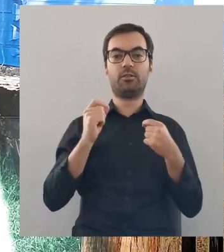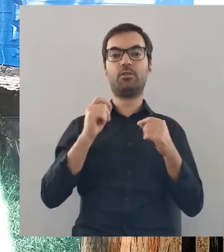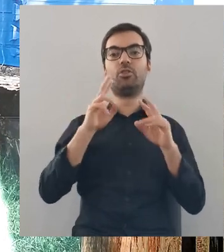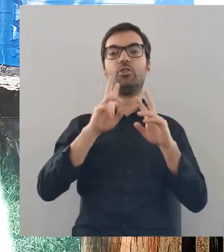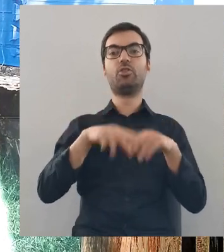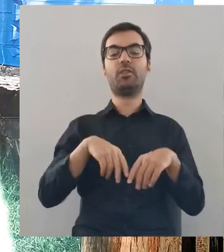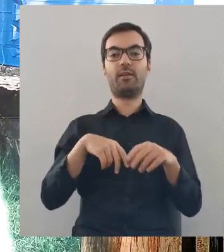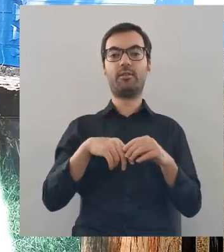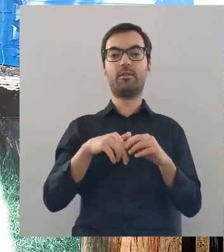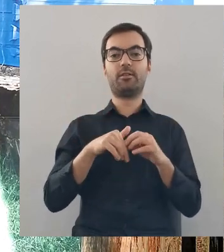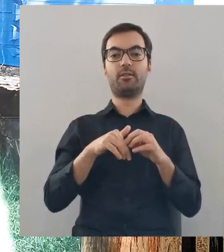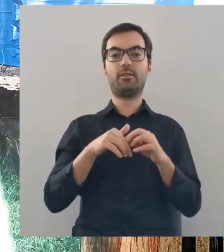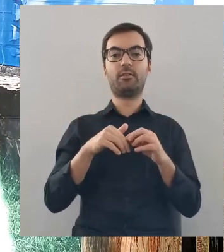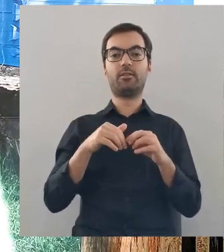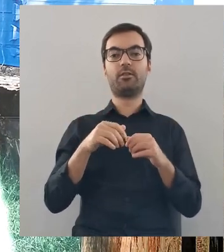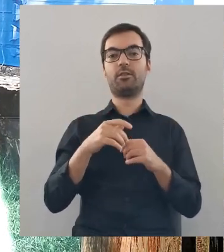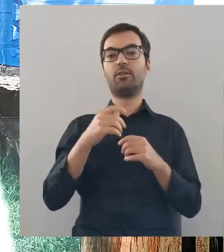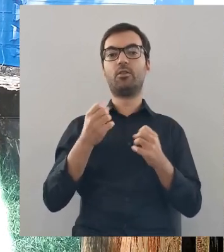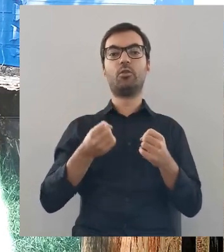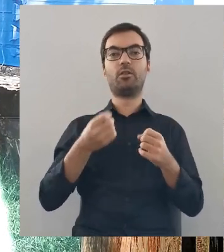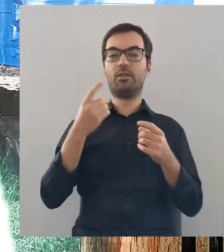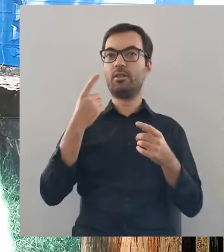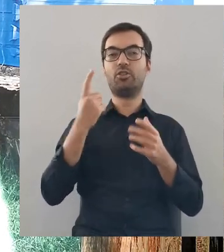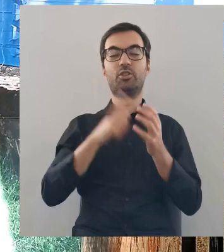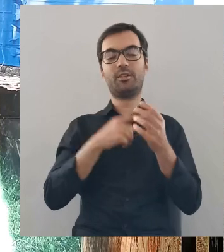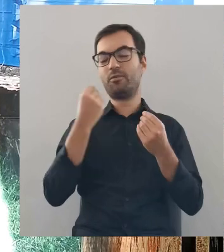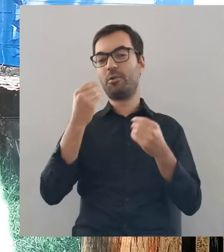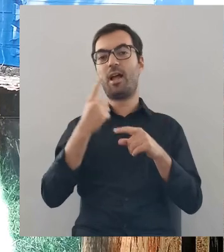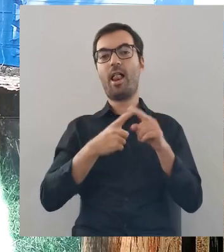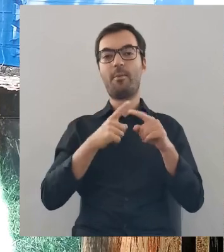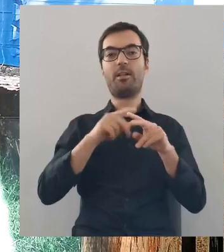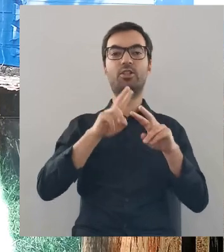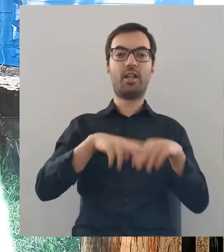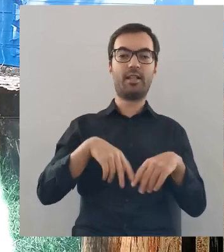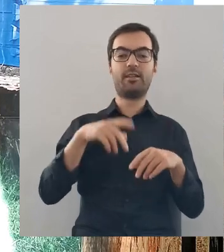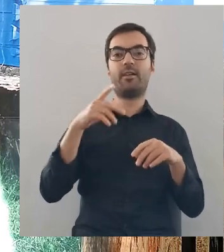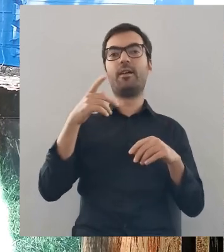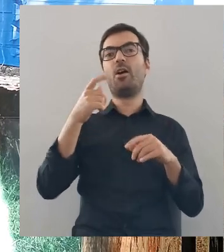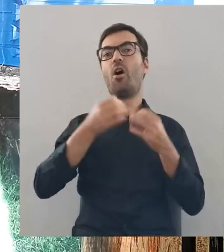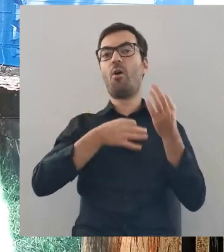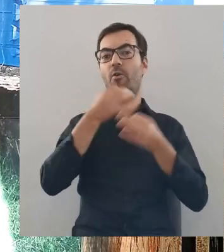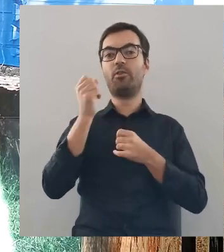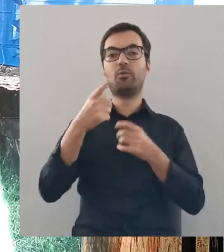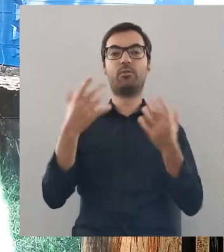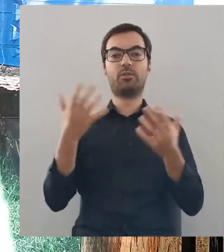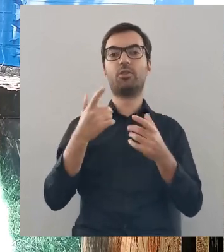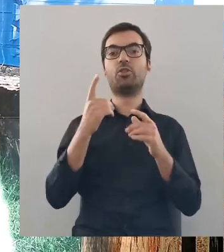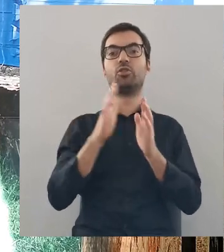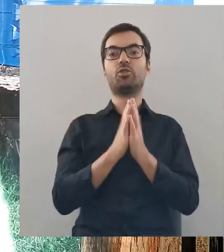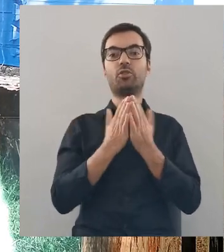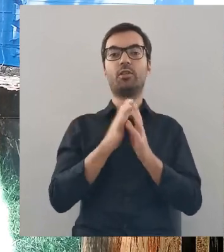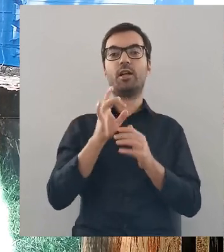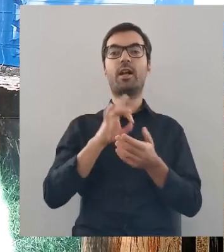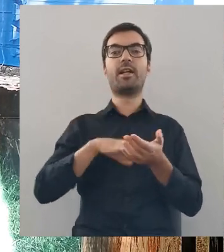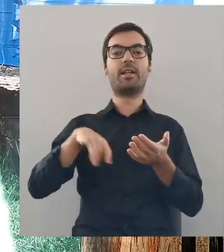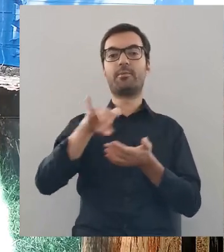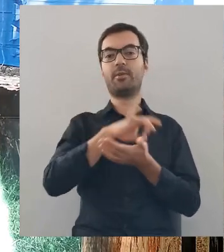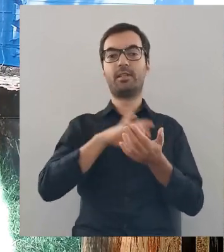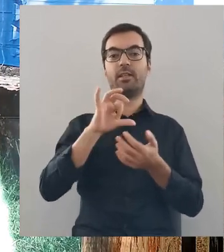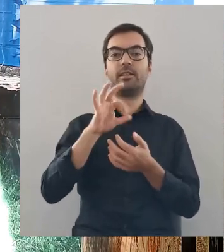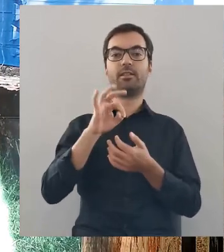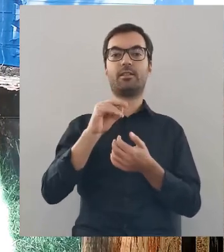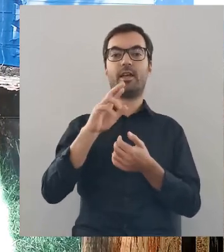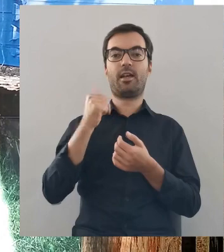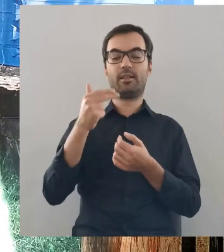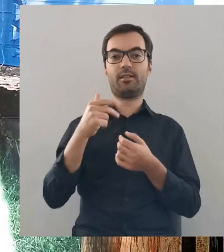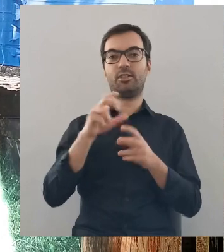żyli i pozostawili po sobie często cudowne ślady. Można te opowieści znaleźć w książce Gmina